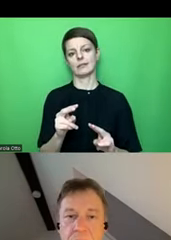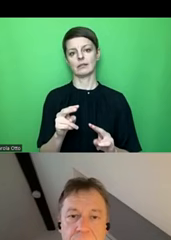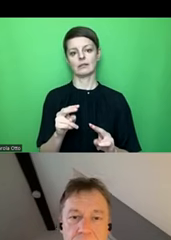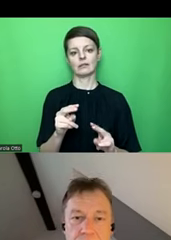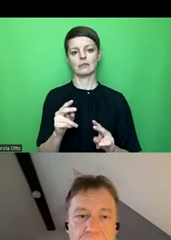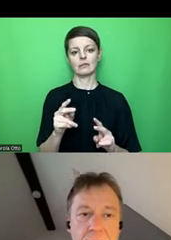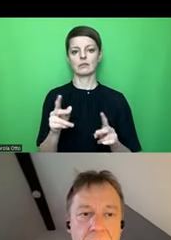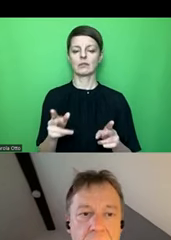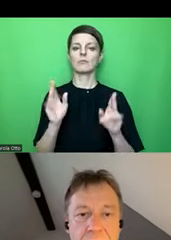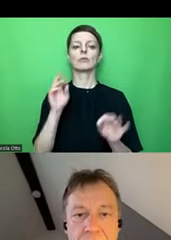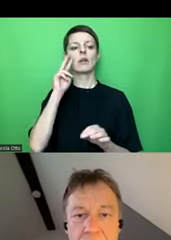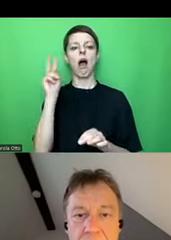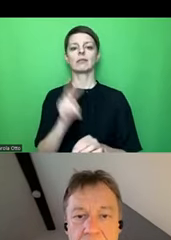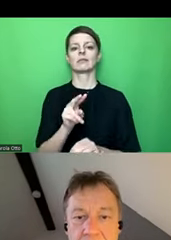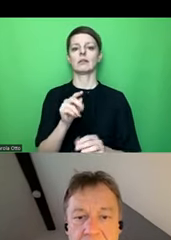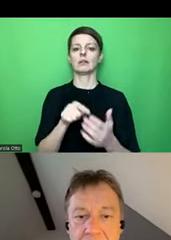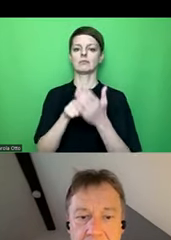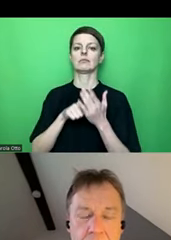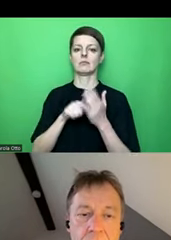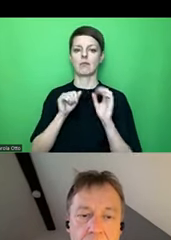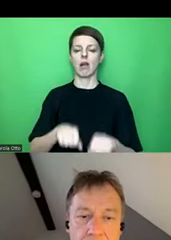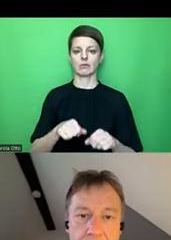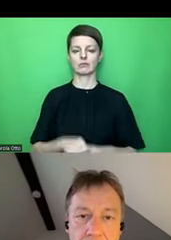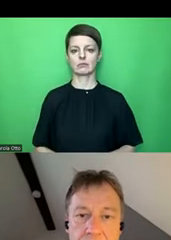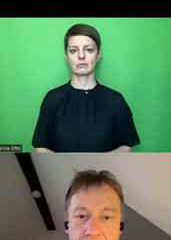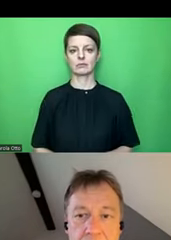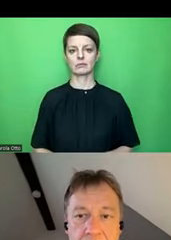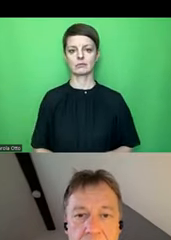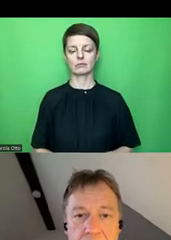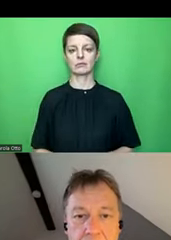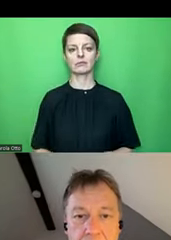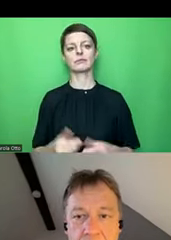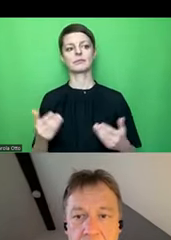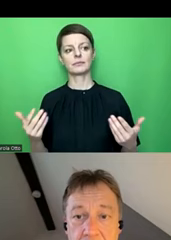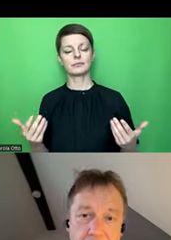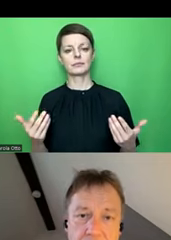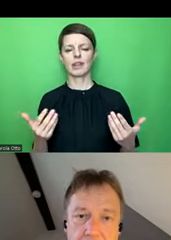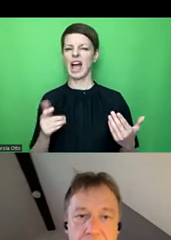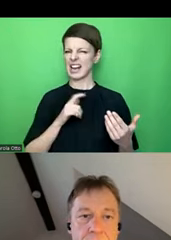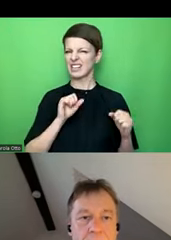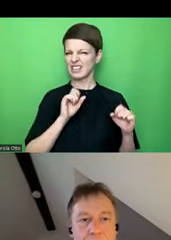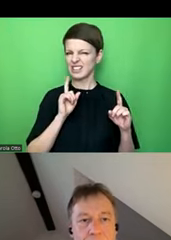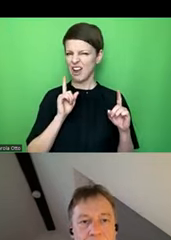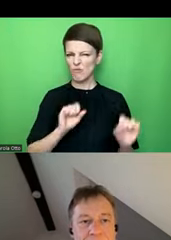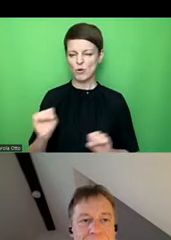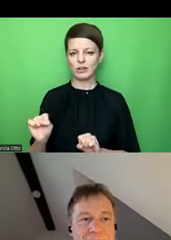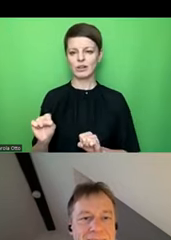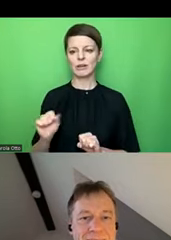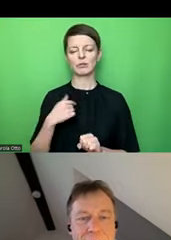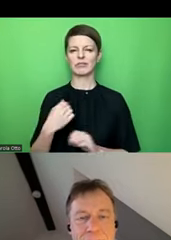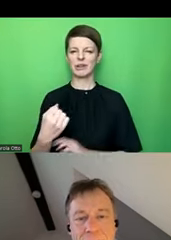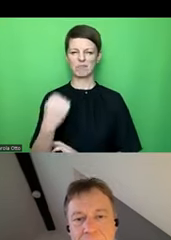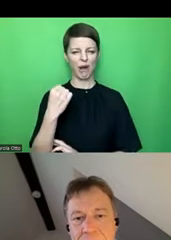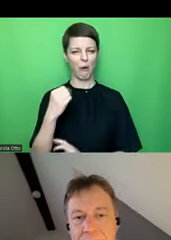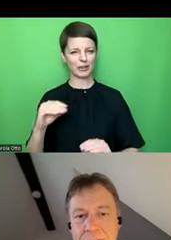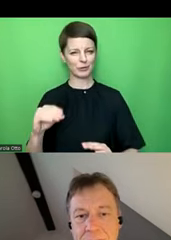und eine bestimmte Ansicht dann sich reingehen und ja, das müsste auch gehen, aber da muss man natürlich ein Power User sein in